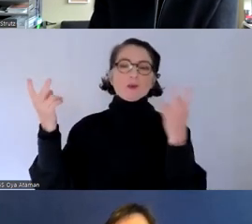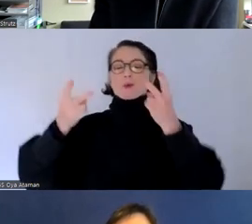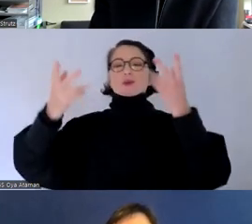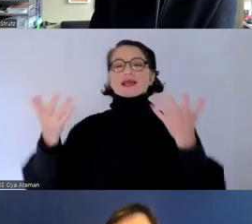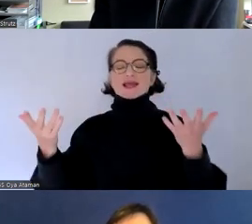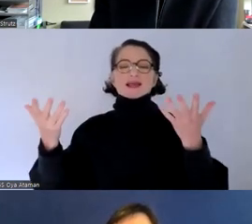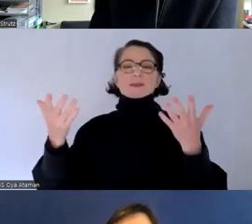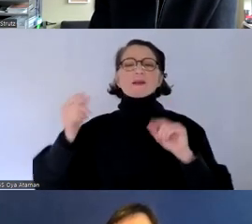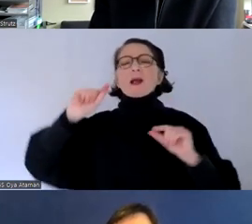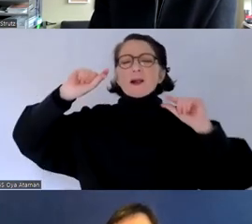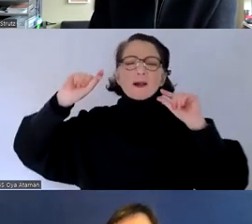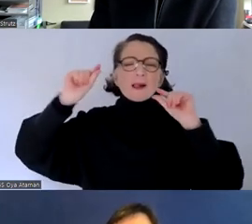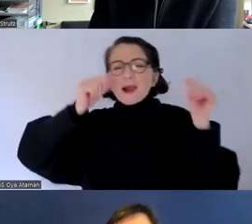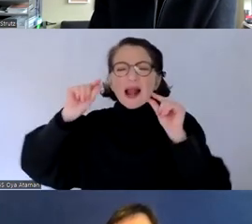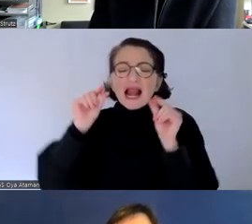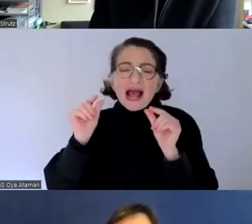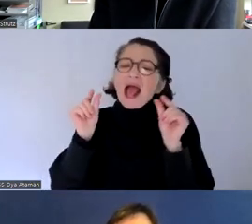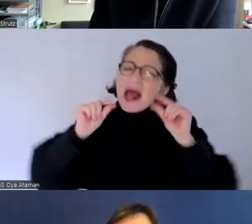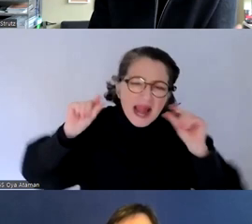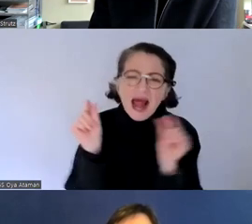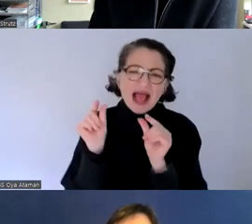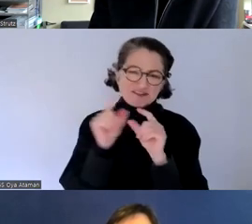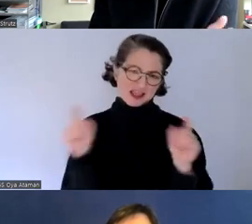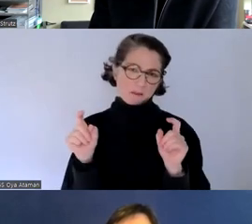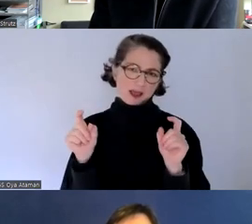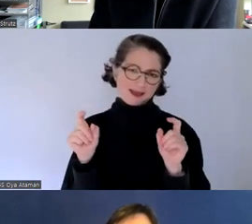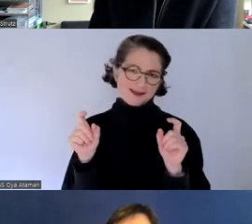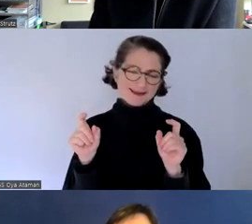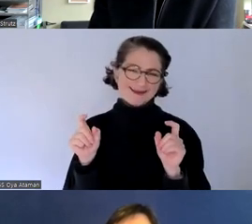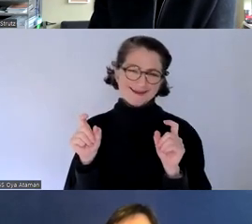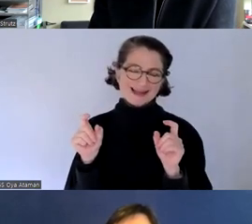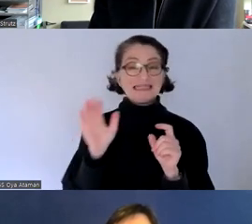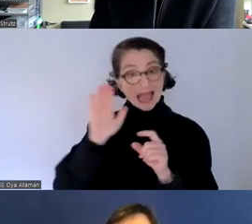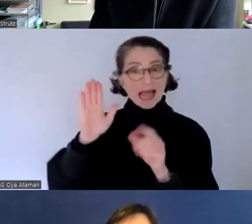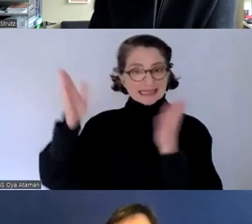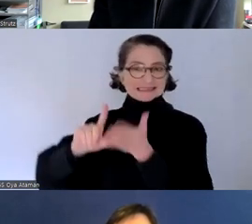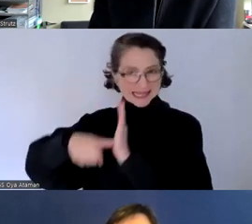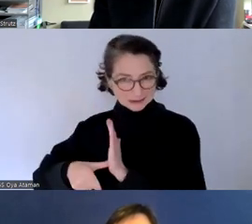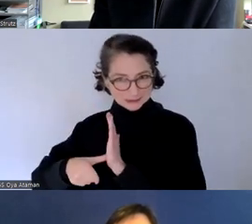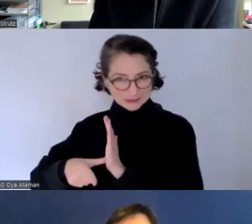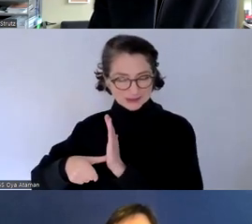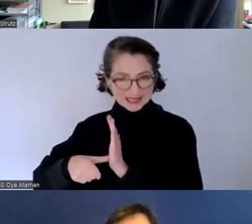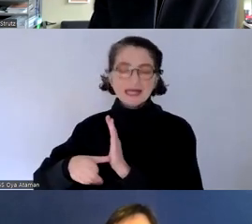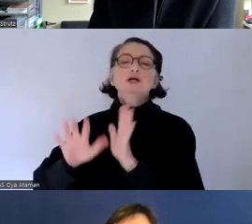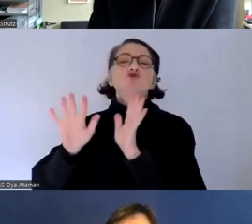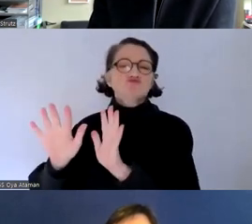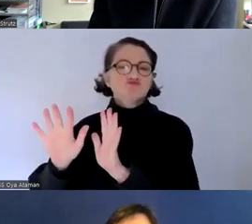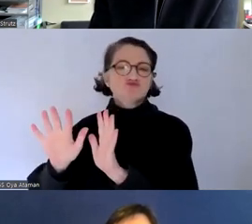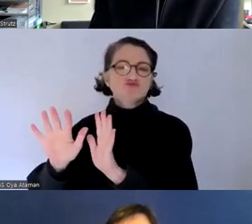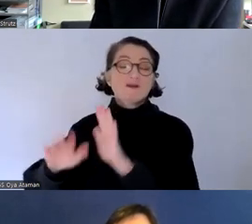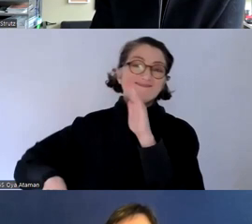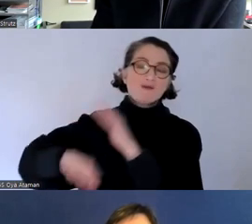also wirklich kleinstunternehmen als also die dienstleistung von kleinstunternehmen dann nicht vollständig